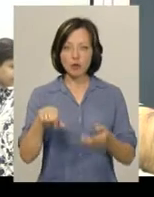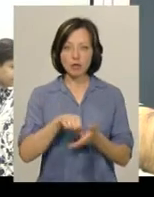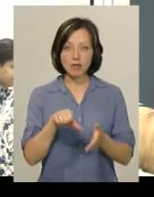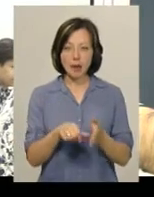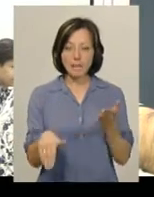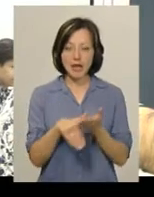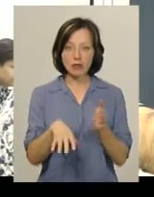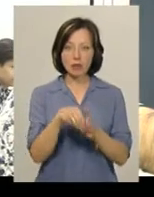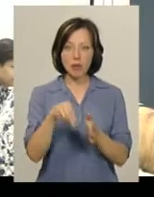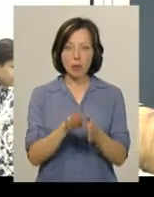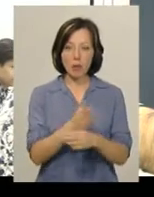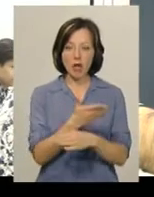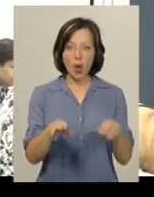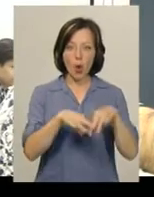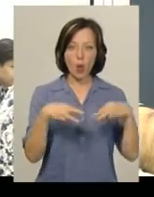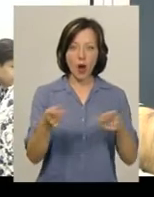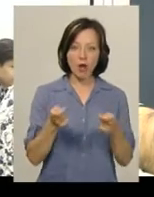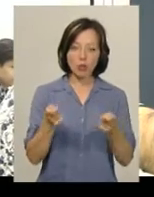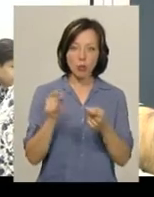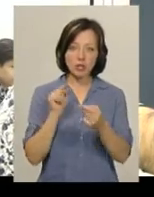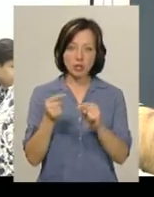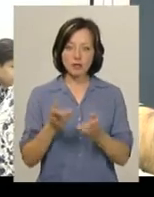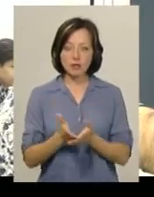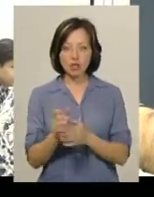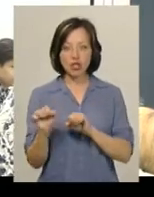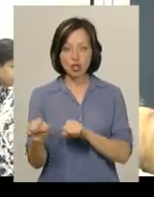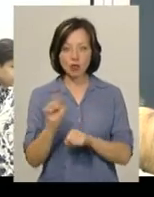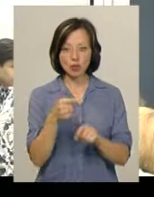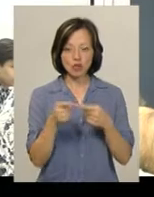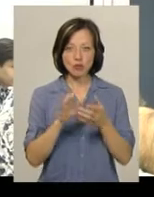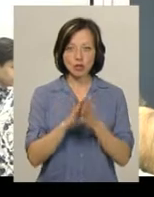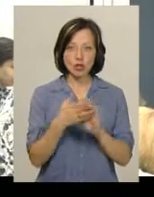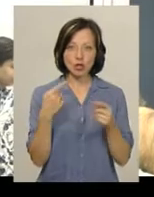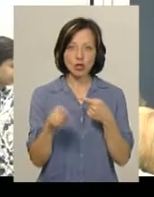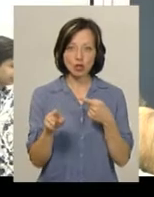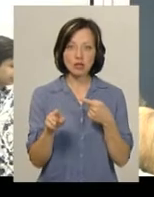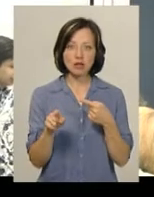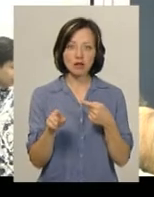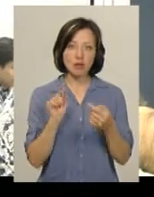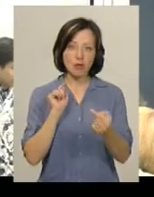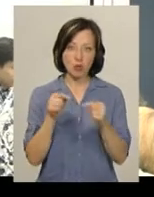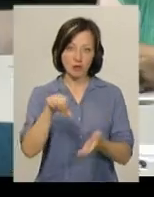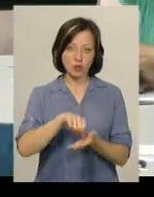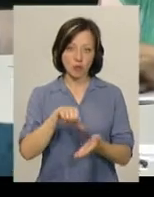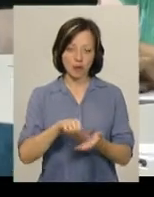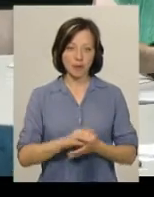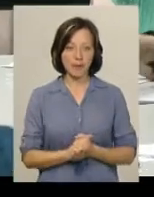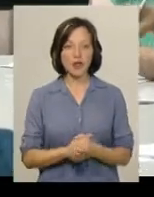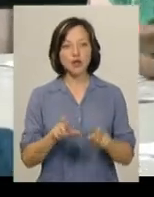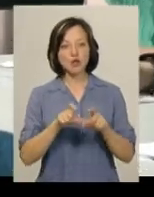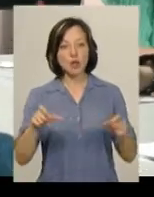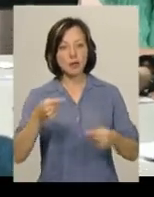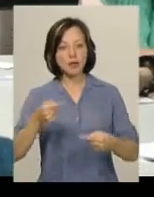жеребкування поділяються на уряд опозиції, і одна лінія захищає ту чи іншу позицію, інша лінія проти неї виступає. Школа